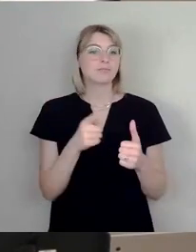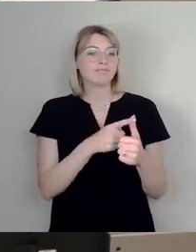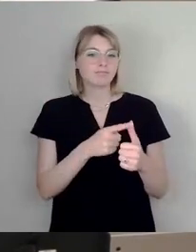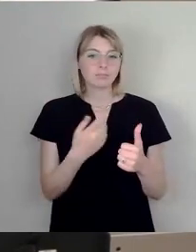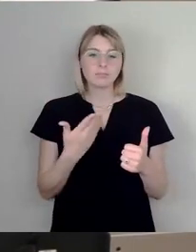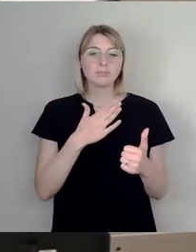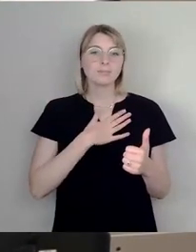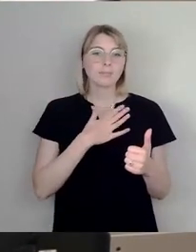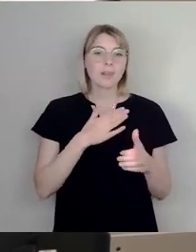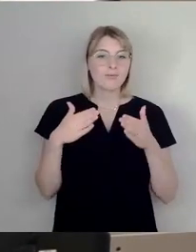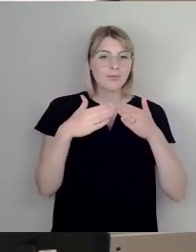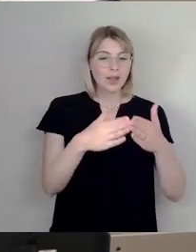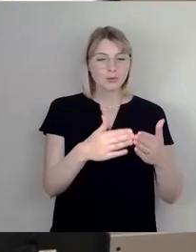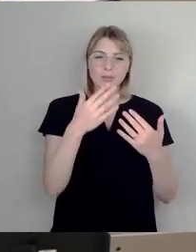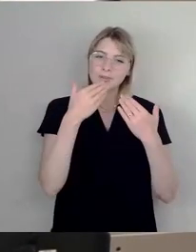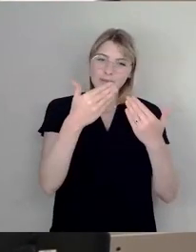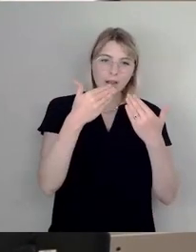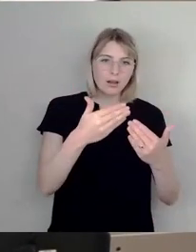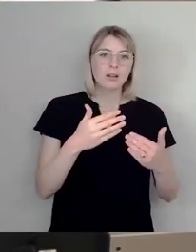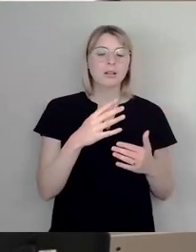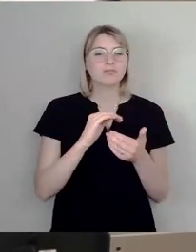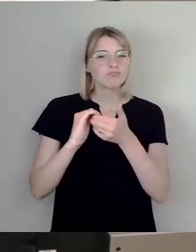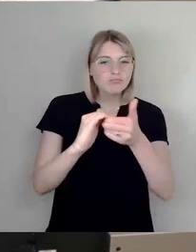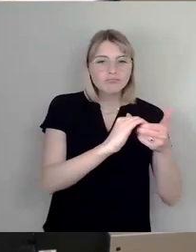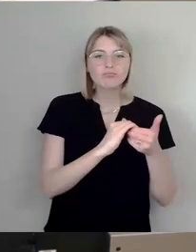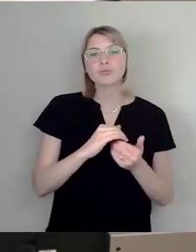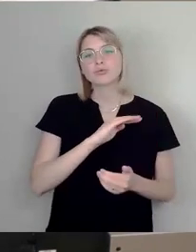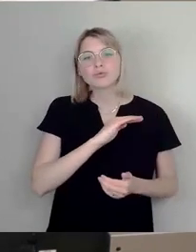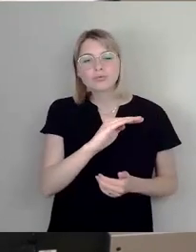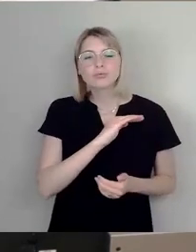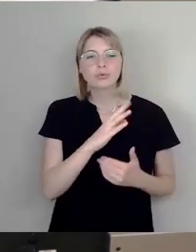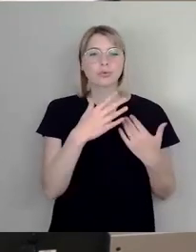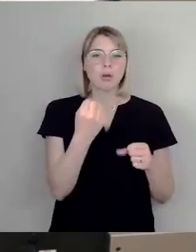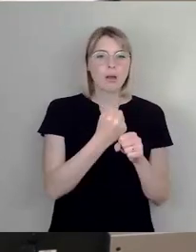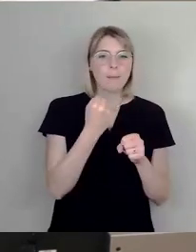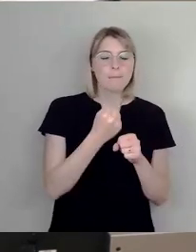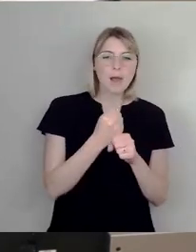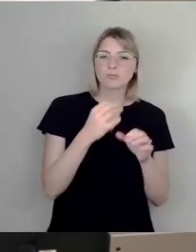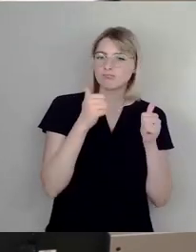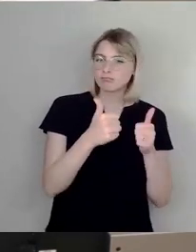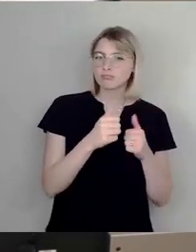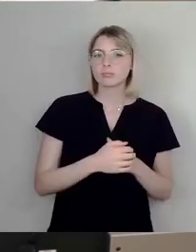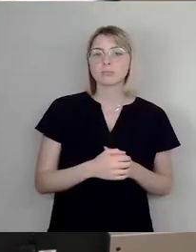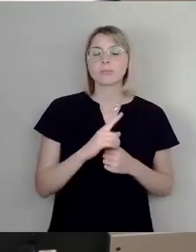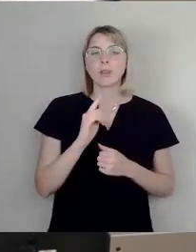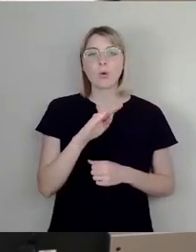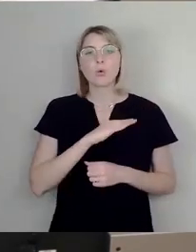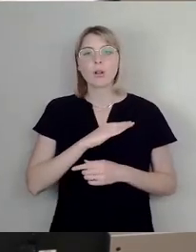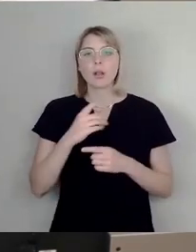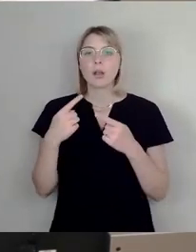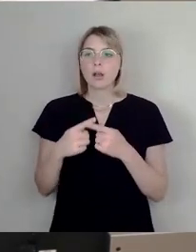meine Fraktion für die kollegiale und tolle gemeinsame Arbeit. Danke auch an die Kolleginnen und Kollegen aus dem